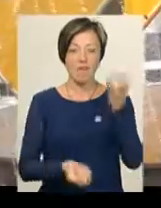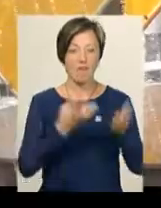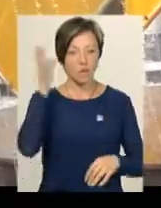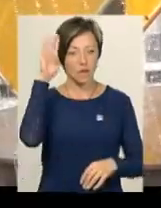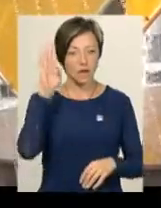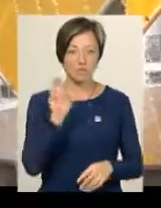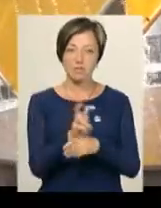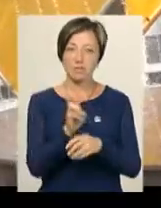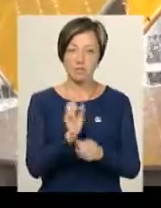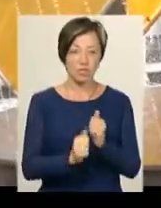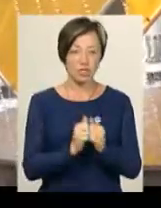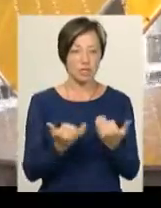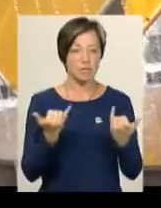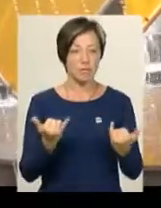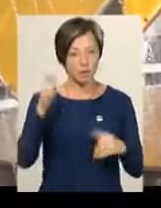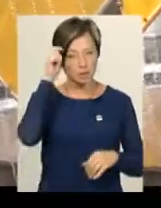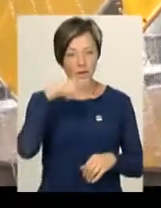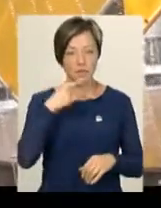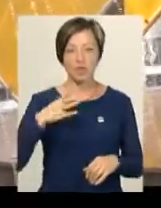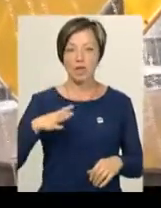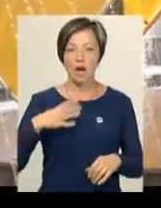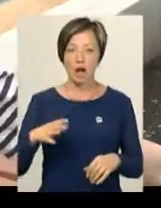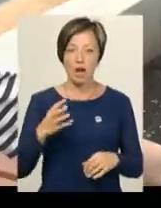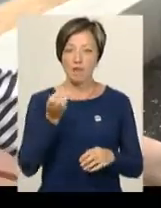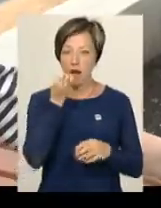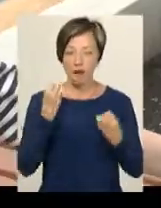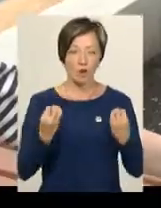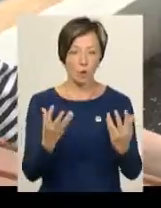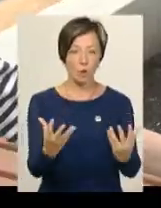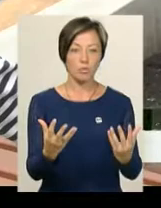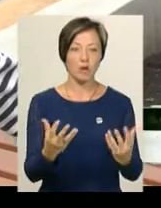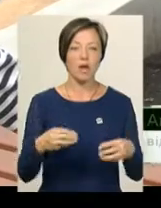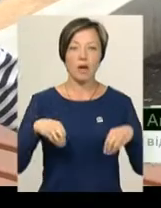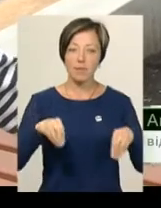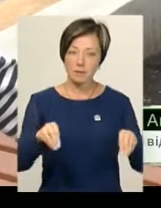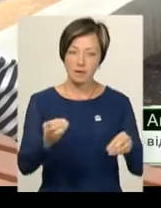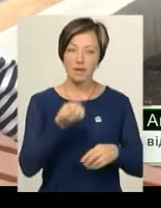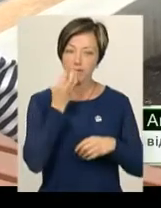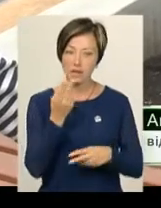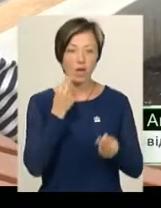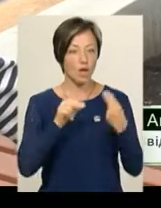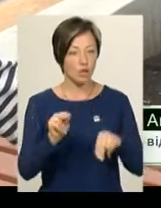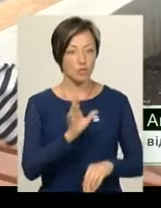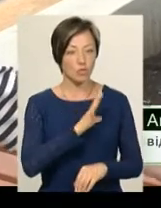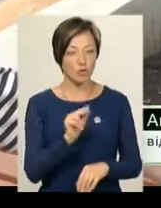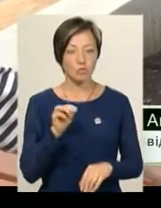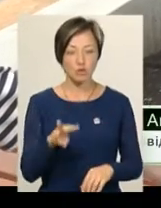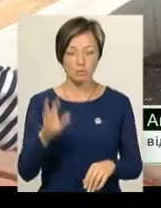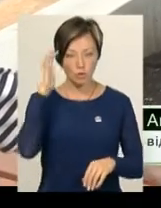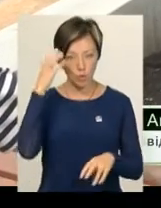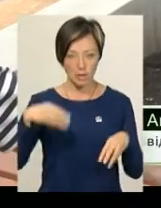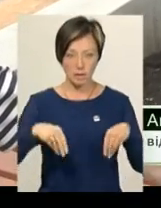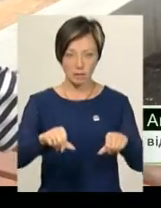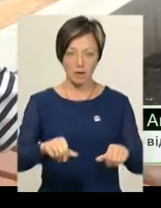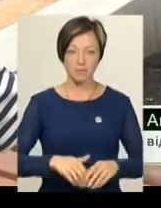візити почастішили. Тепер чоловік, каже, чекає на клумби. Квіти би висадили було б краще, ніж ця земля чорна.